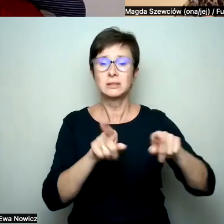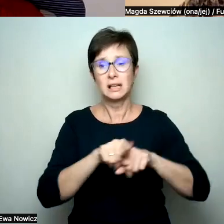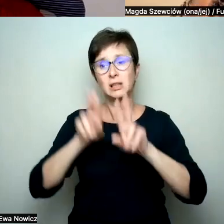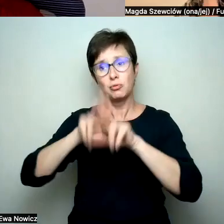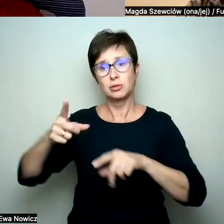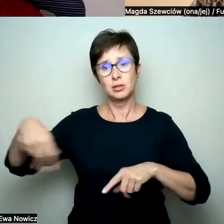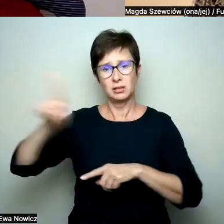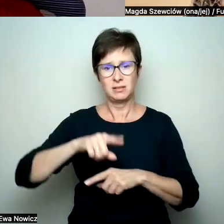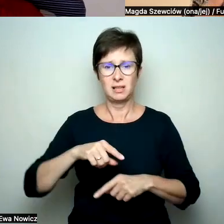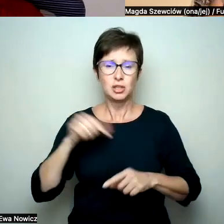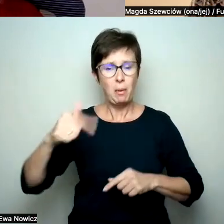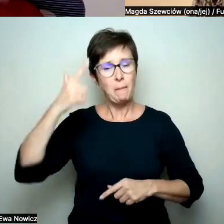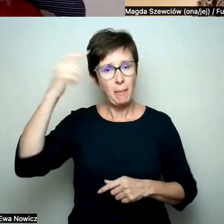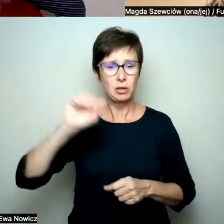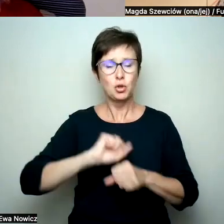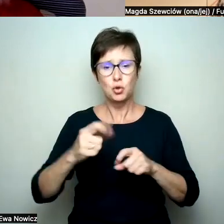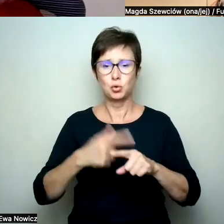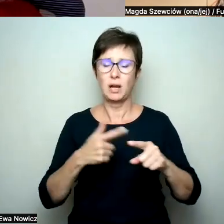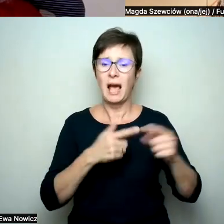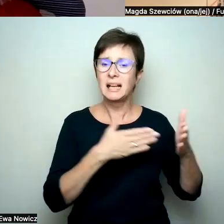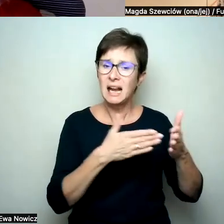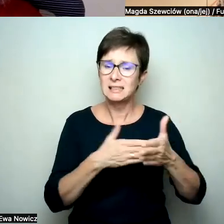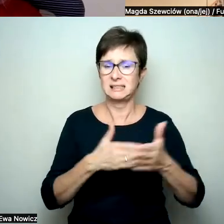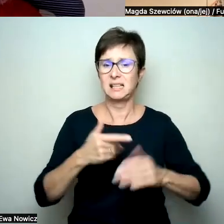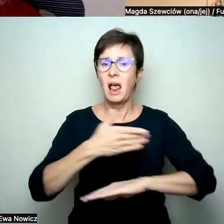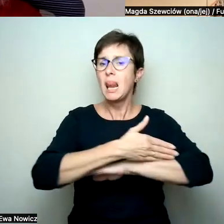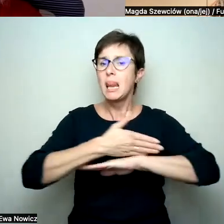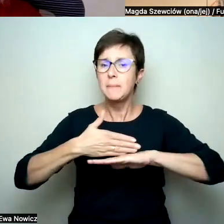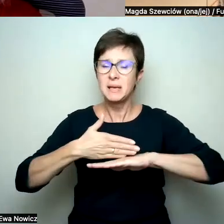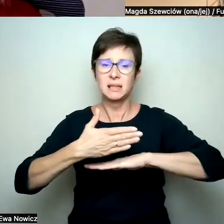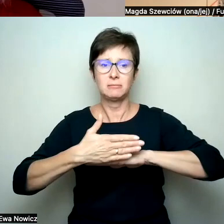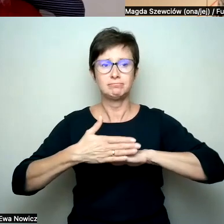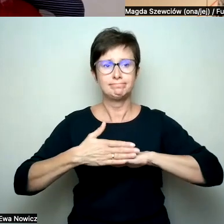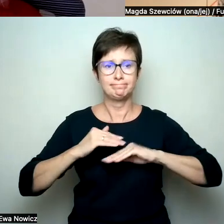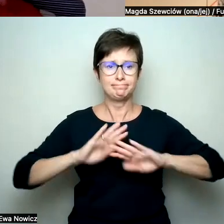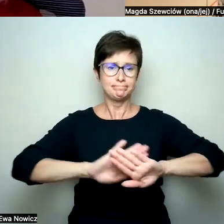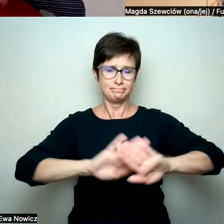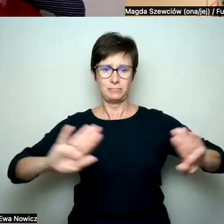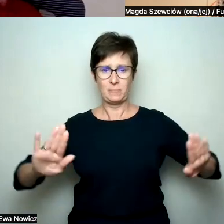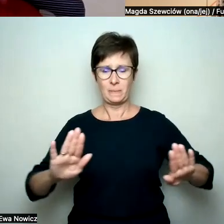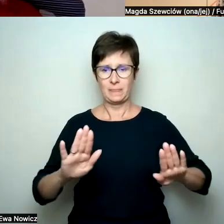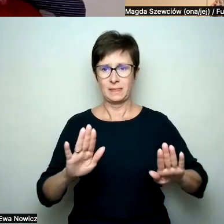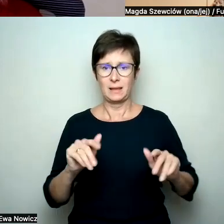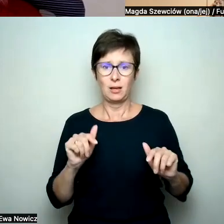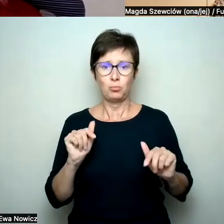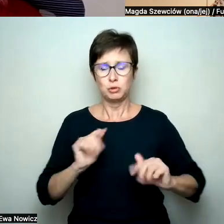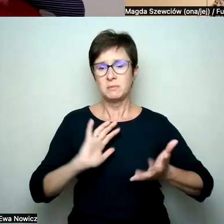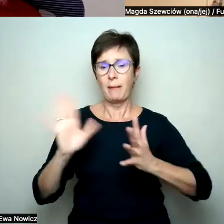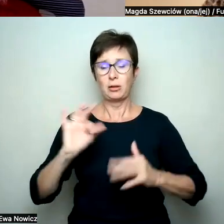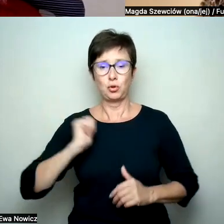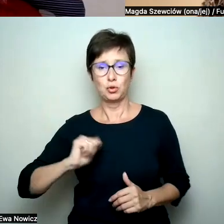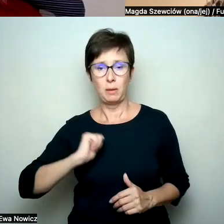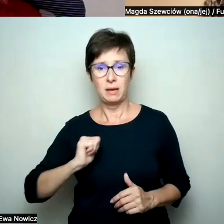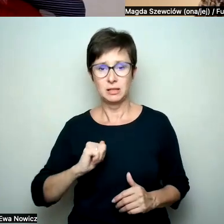są jakieś granice, jakieś limity mojego zaangażowania, ale też mojego bezpieczeństwa zarówno psychicznego, jak i fizycznego czasami, więc to jest istotne, żeby